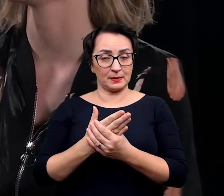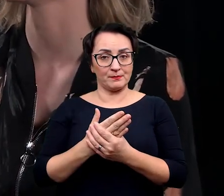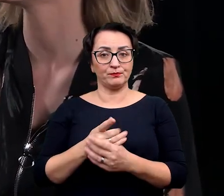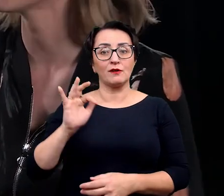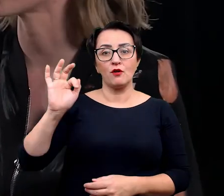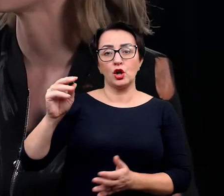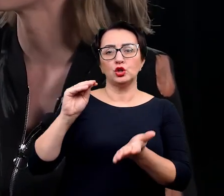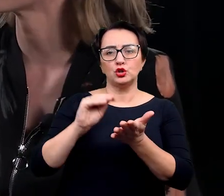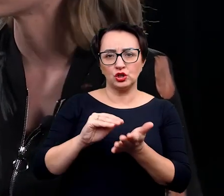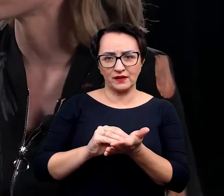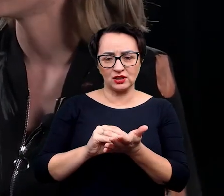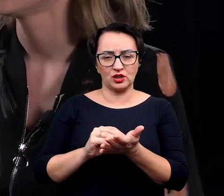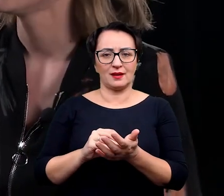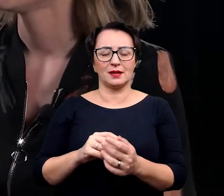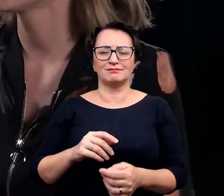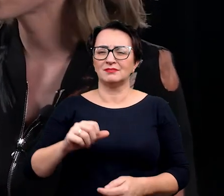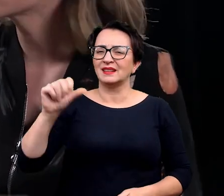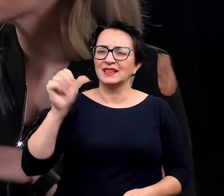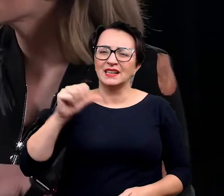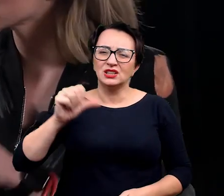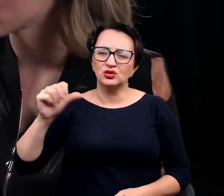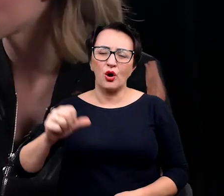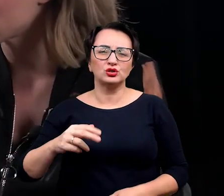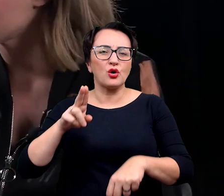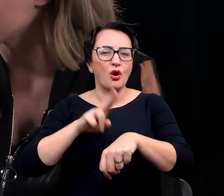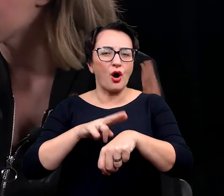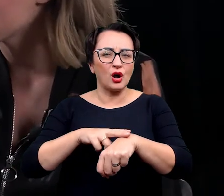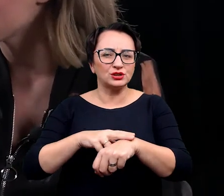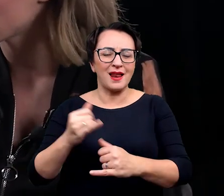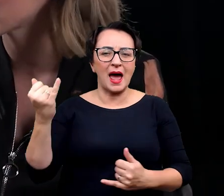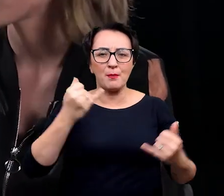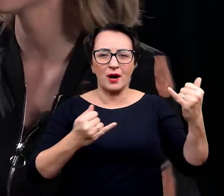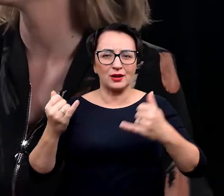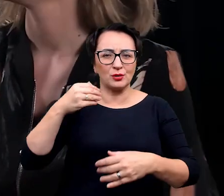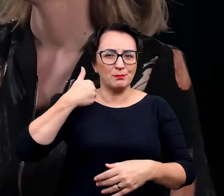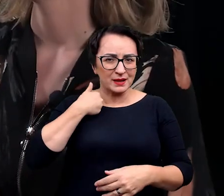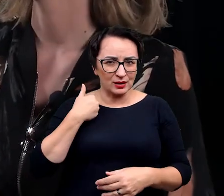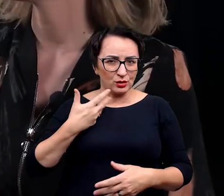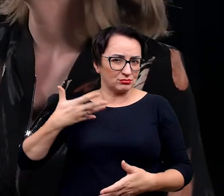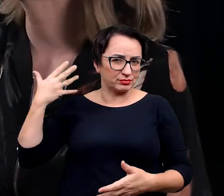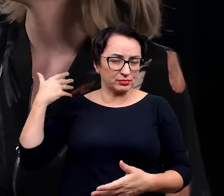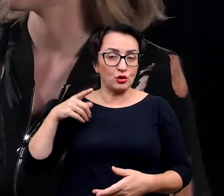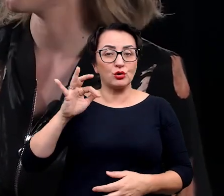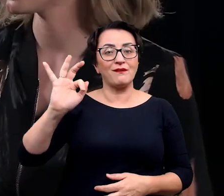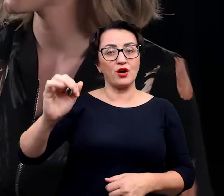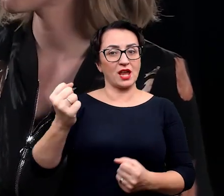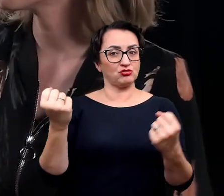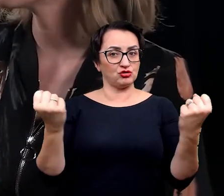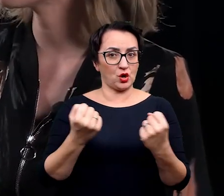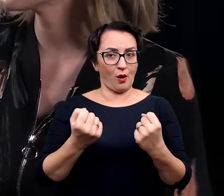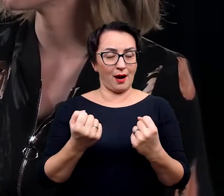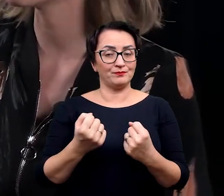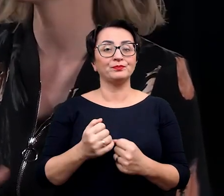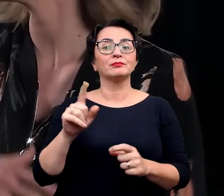czyli ich doświadczenie, praktyka, tysiące godzin, które spędzili w laboratorium, są ich siłą. I często